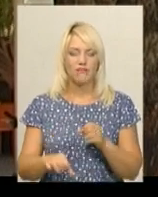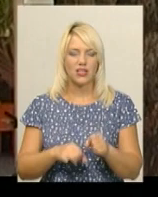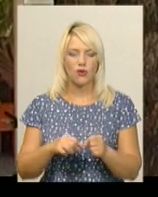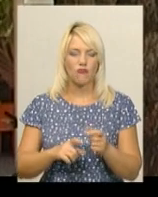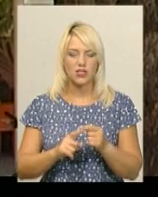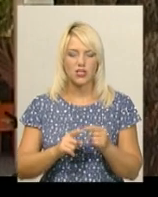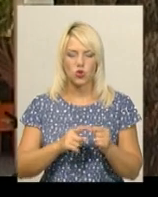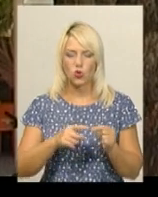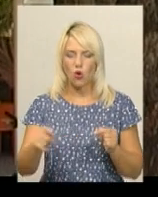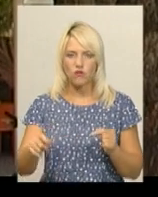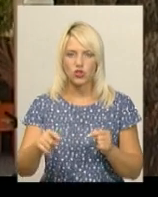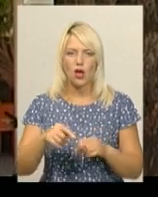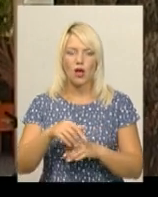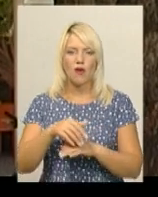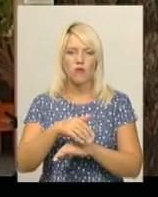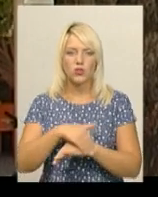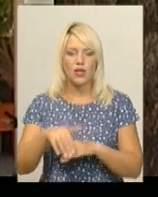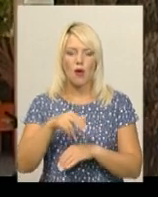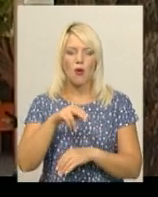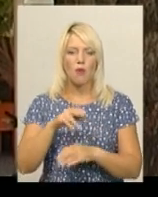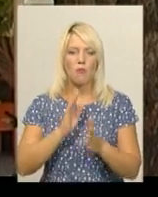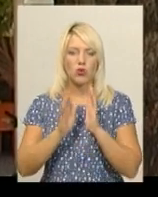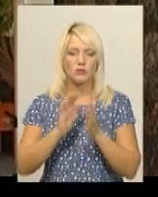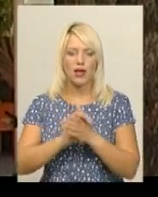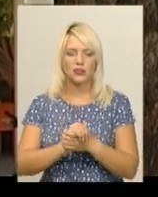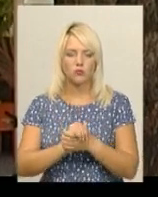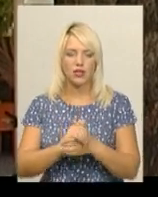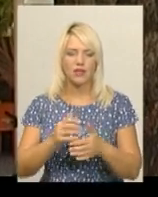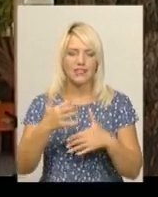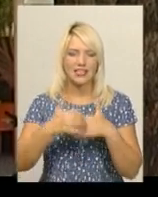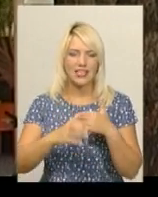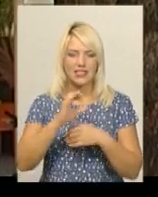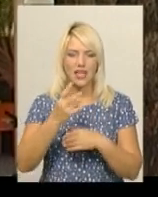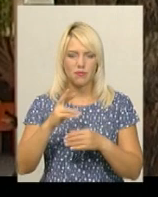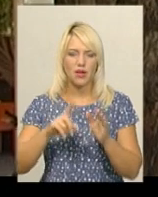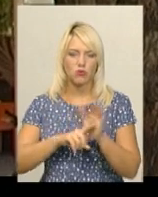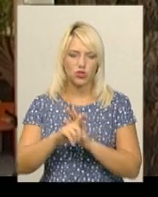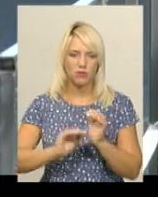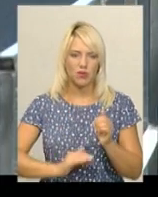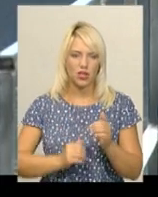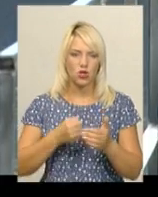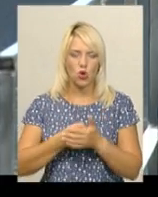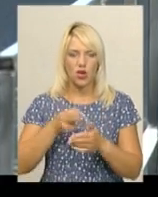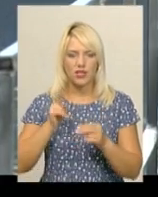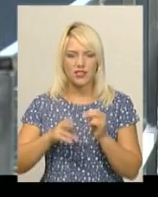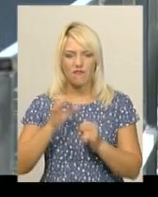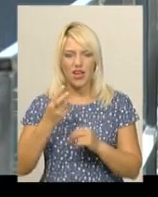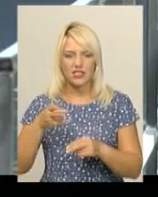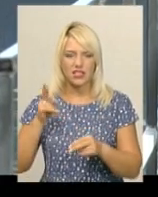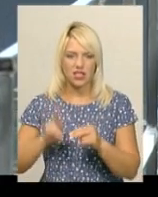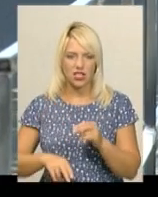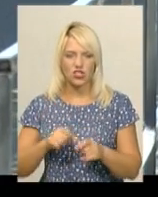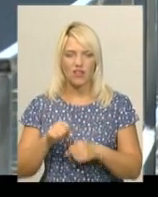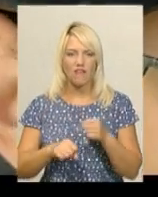проспекту Миро десь в середині серпня розпочне підрядник і, сподіваємося, до кінця вересня закінчимо. Велодоріжки у